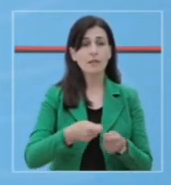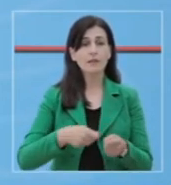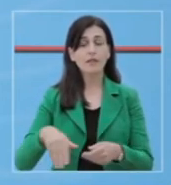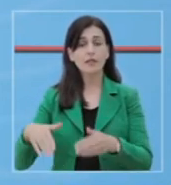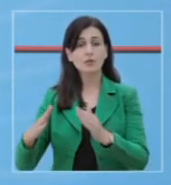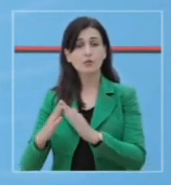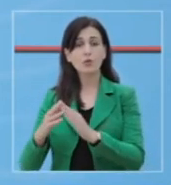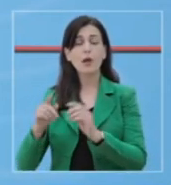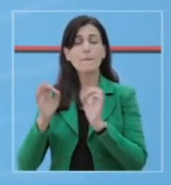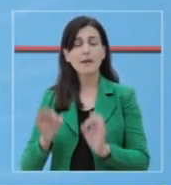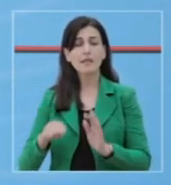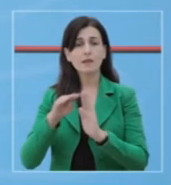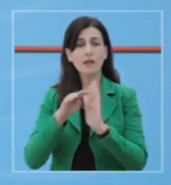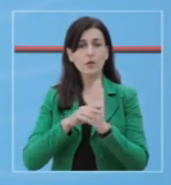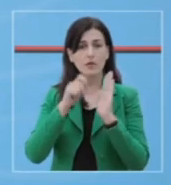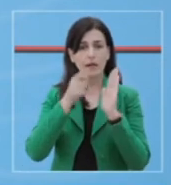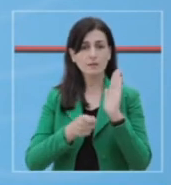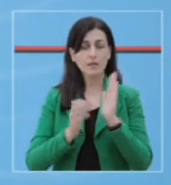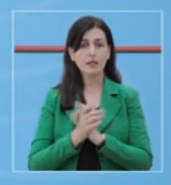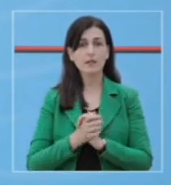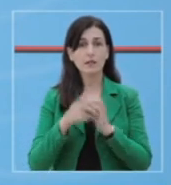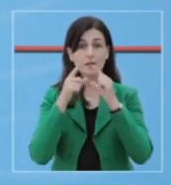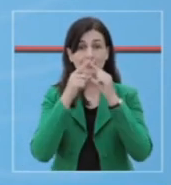të respektojnë protokollet e përcaktuar.